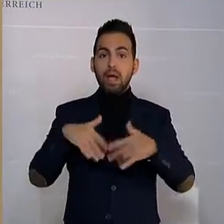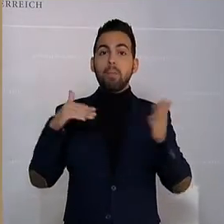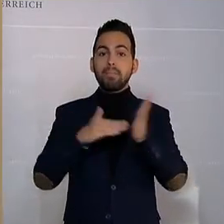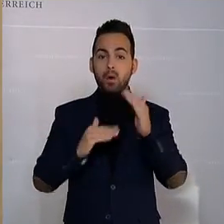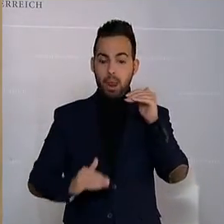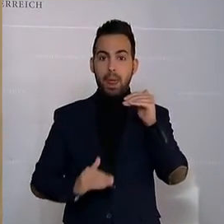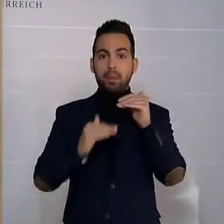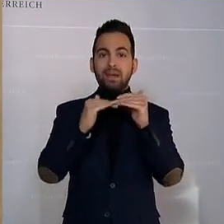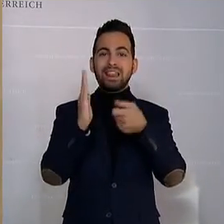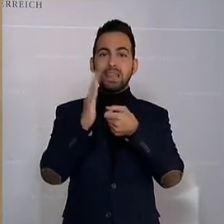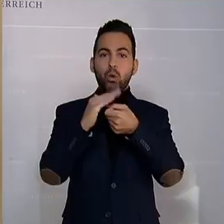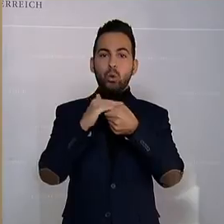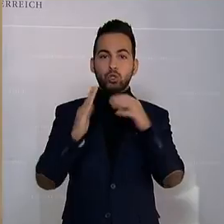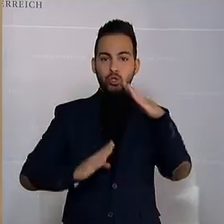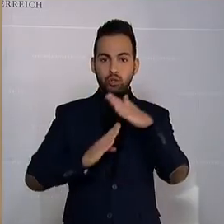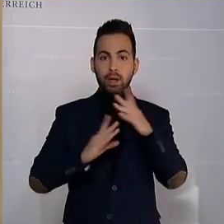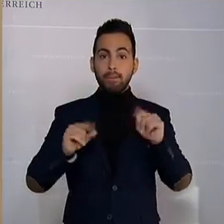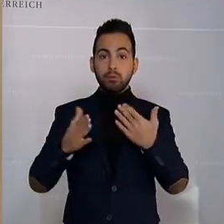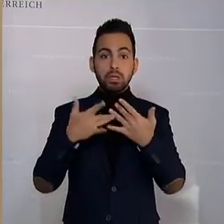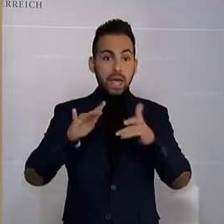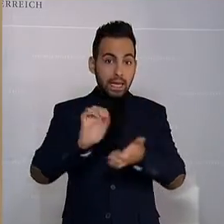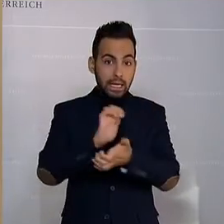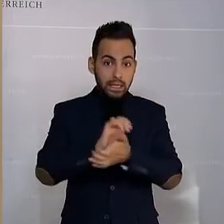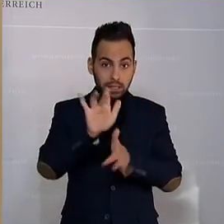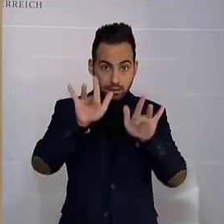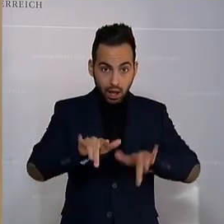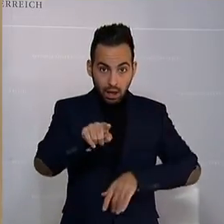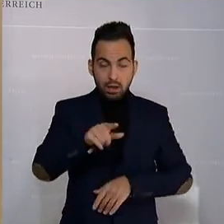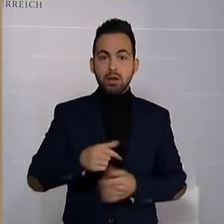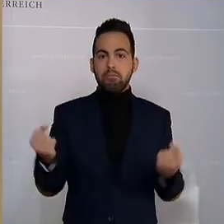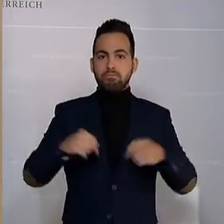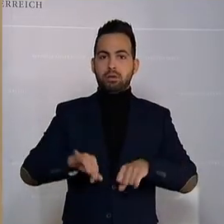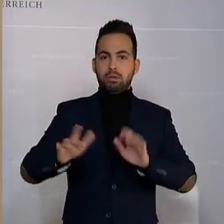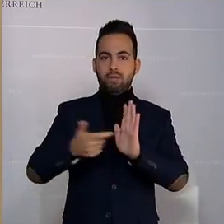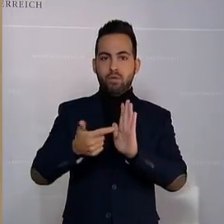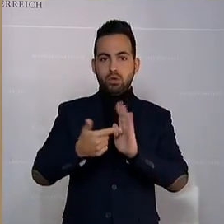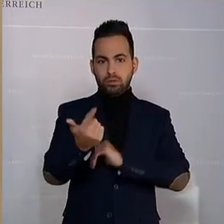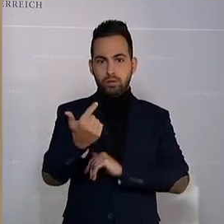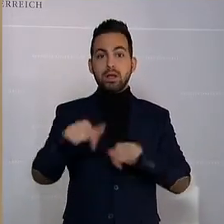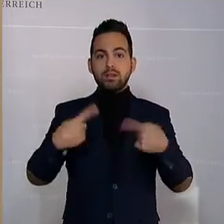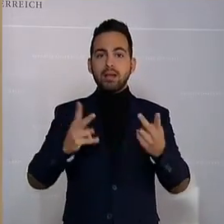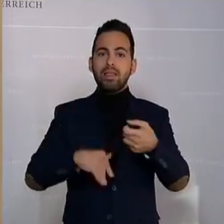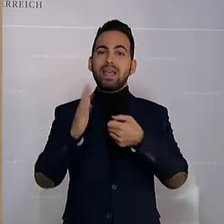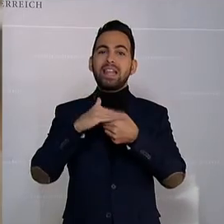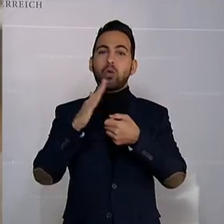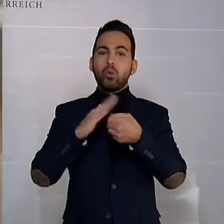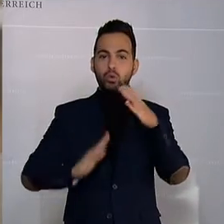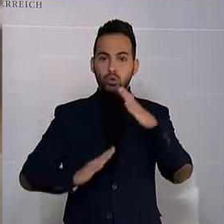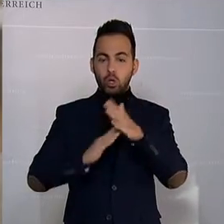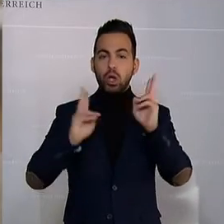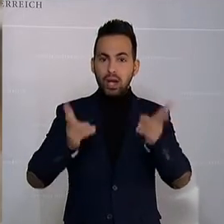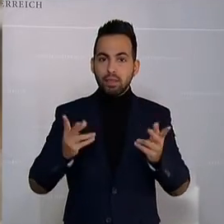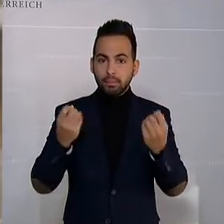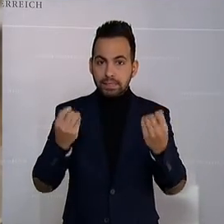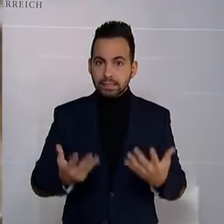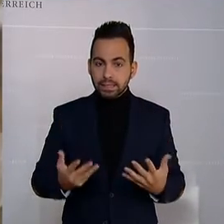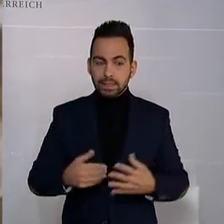Und wenn Sie wieder einen Kredit haben und die Bank eine Forderung gegen Sie, dann kann dieser Kredit in den Deckungsstuck kommen. Und